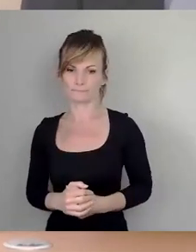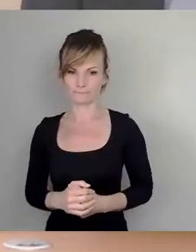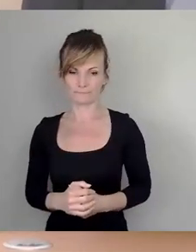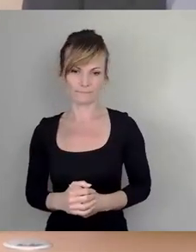kommen zum Tagesordnungspunkt.